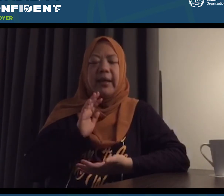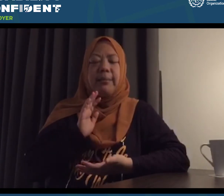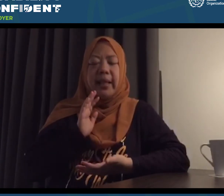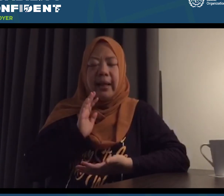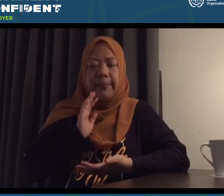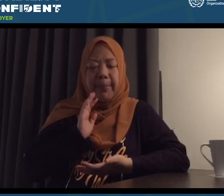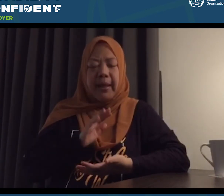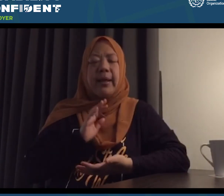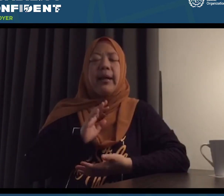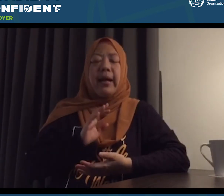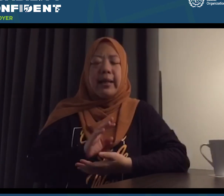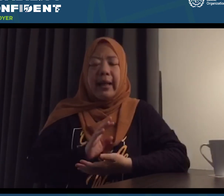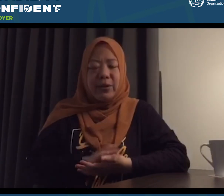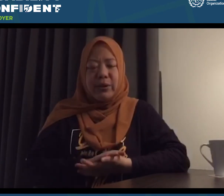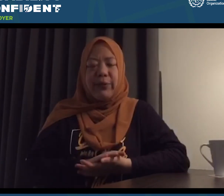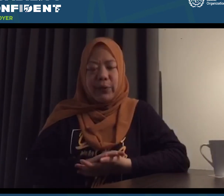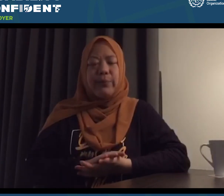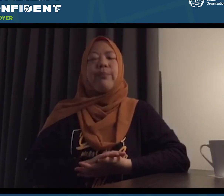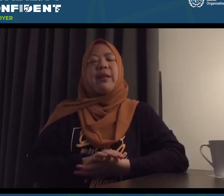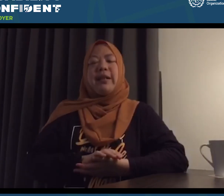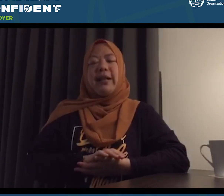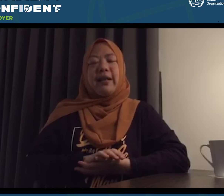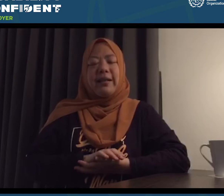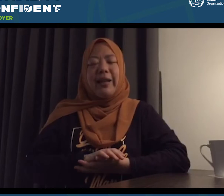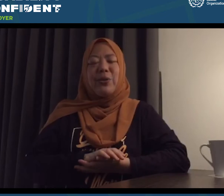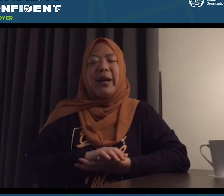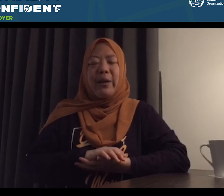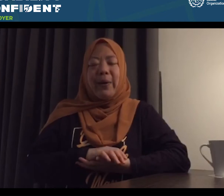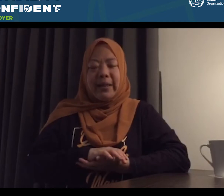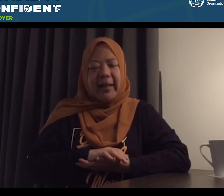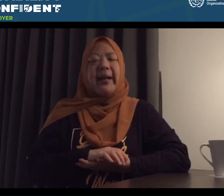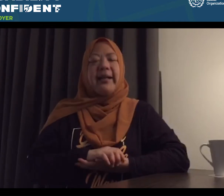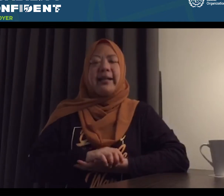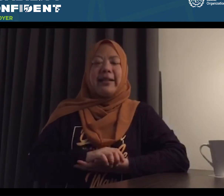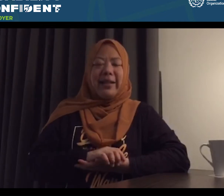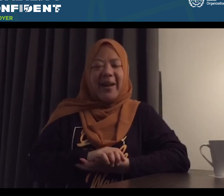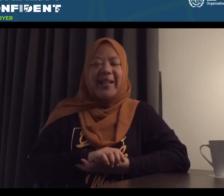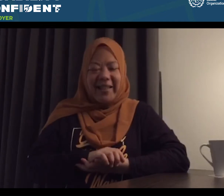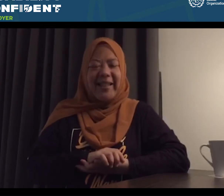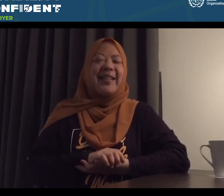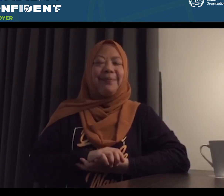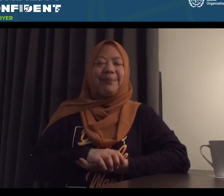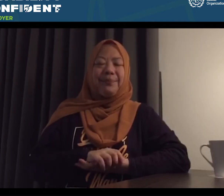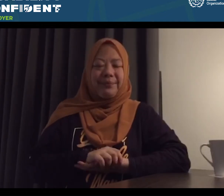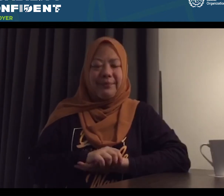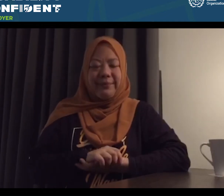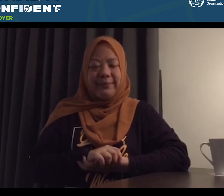Mohon maaf, saya tidak bisa dapat hadir langsung di forum. Karena saya juga ada wawancara. Terima kasih.